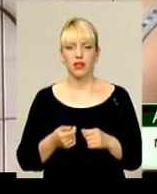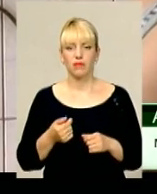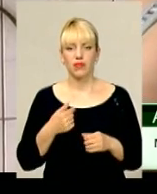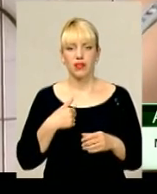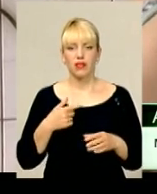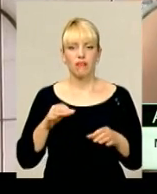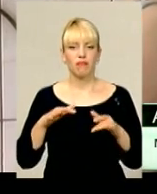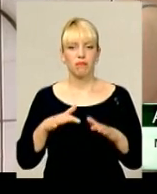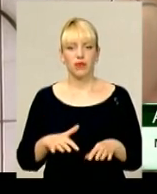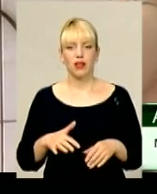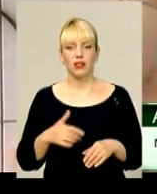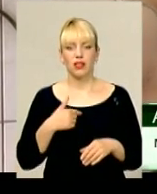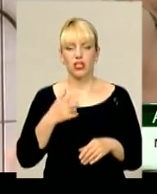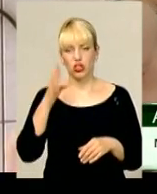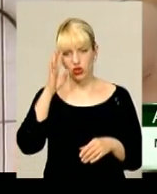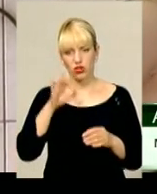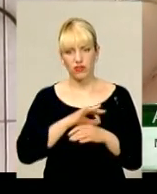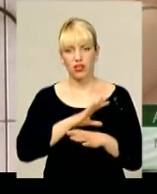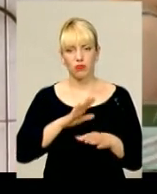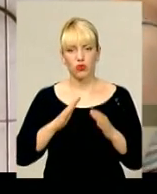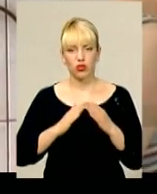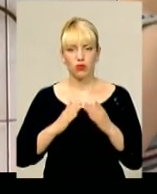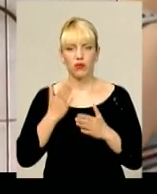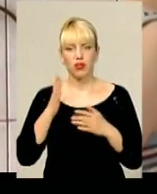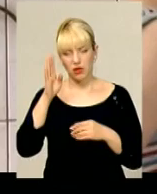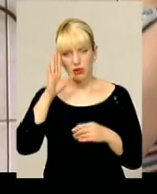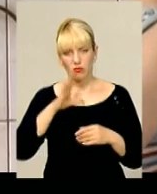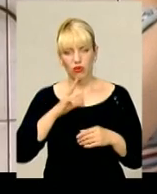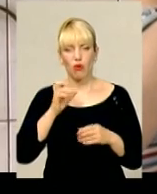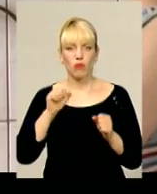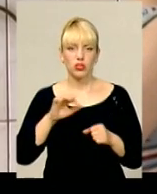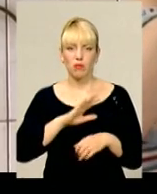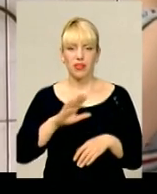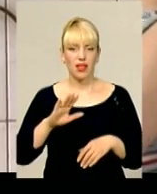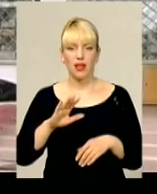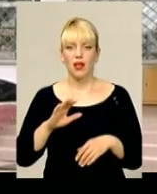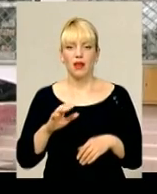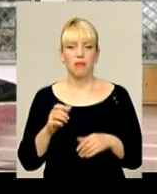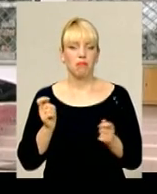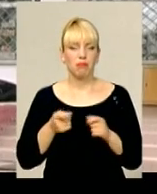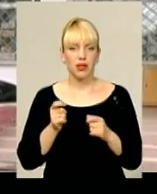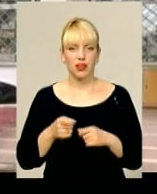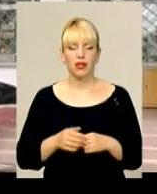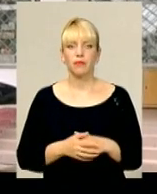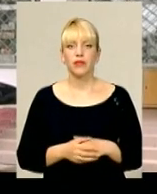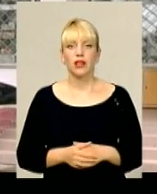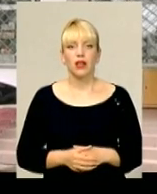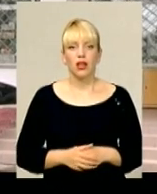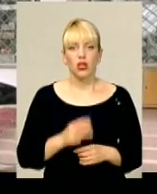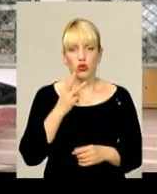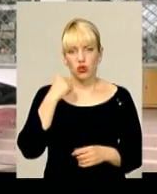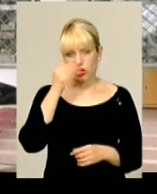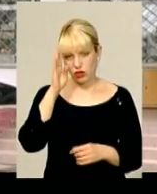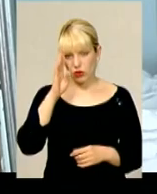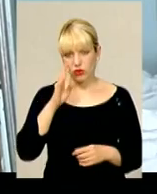прямо впала і чоловіка вдома не було. Би він був, може б і не била, може б він якось на відтягну від нього. Трирічного Богданчика довелося